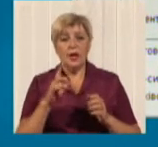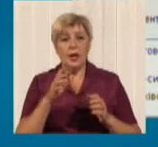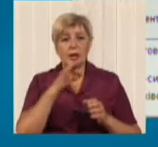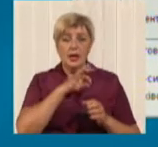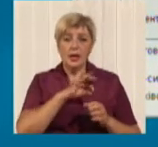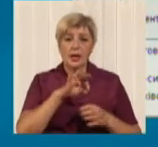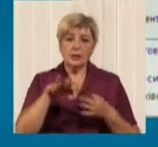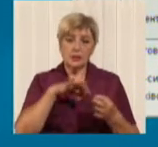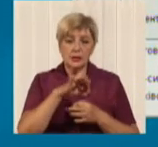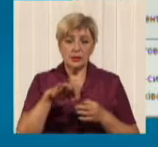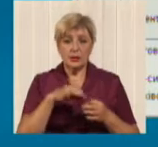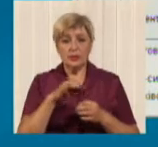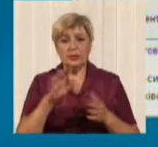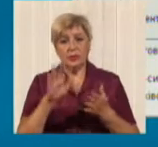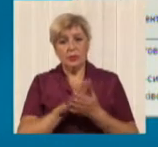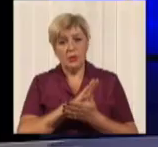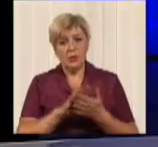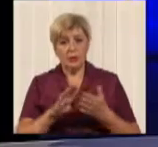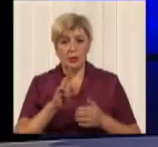батьківського опікування – безоплатний.